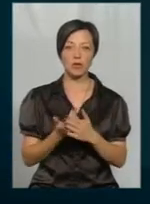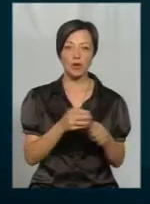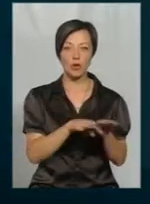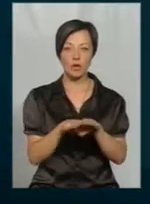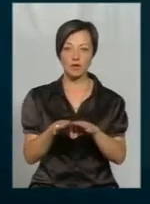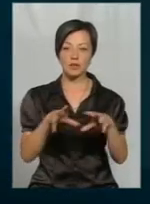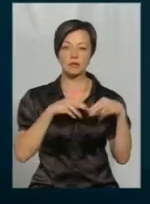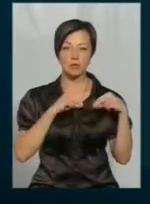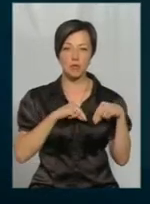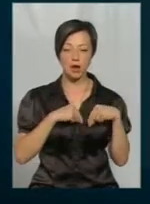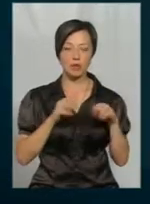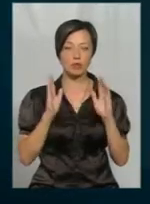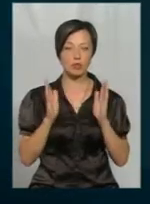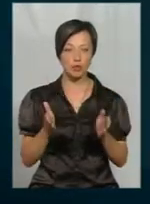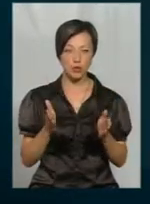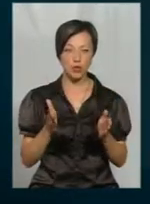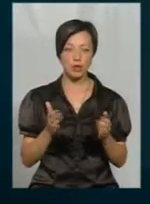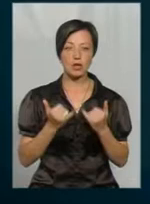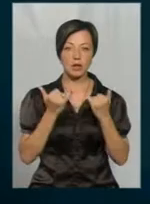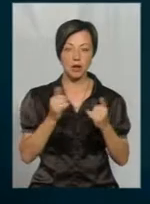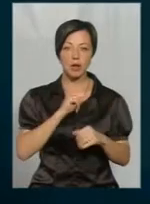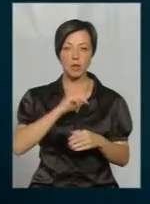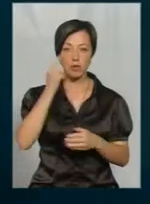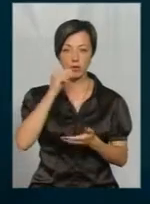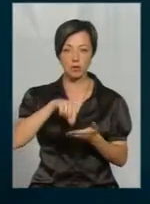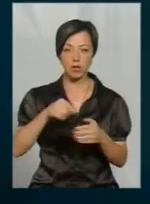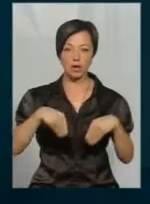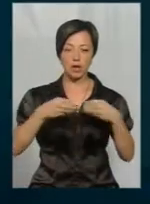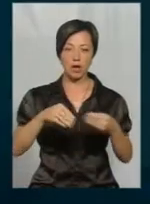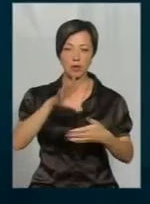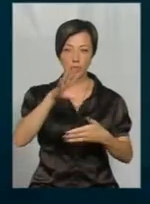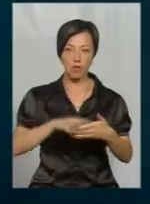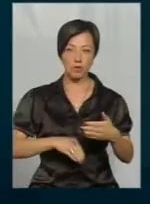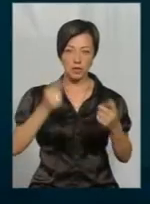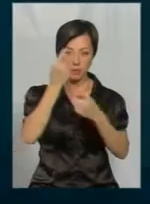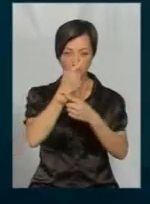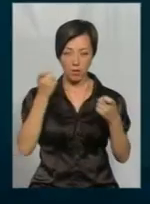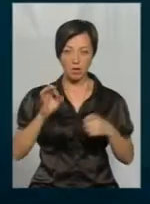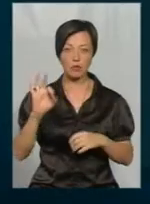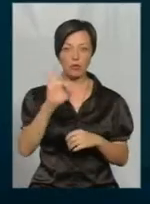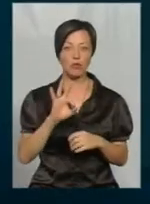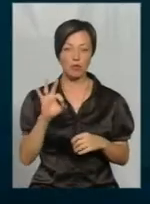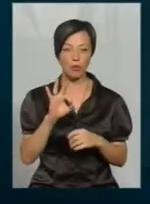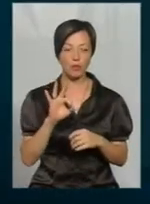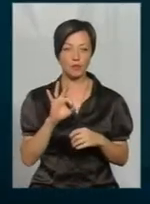співпальця. Буде для бджолерів надана вся повністю інформація стосовно